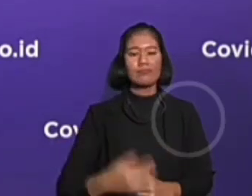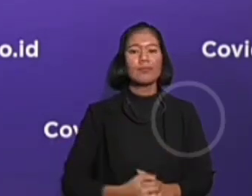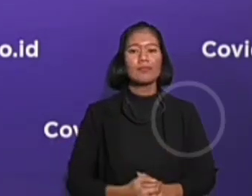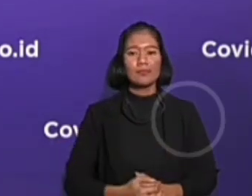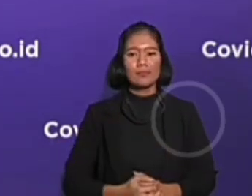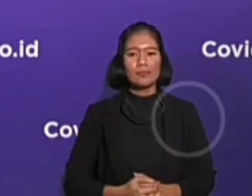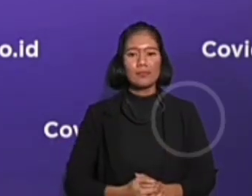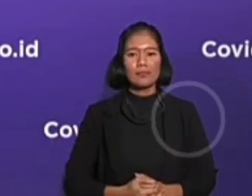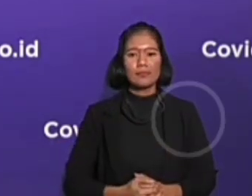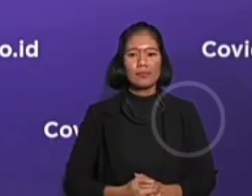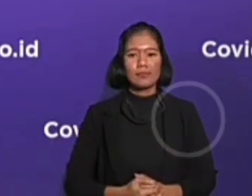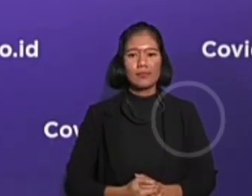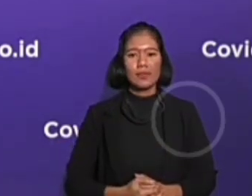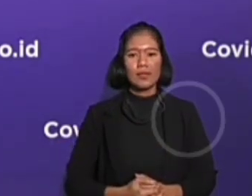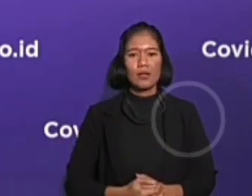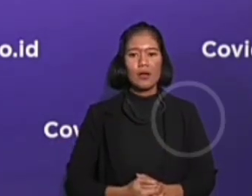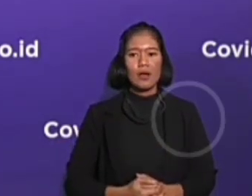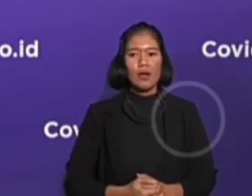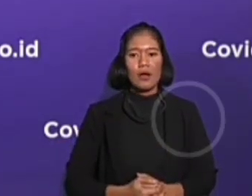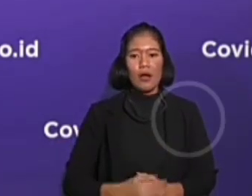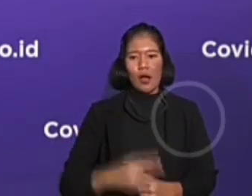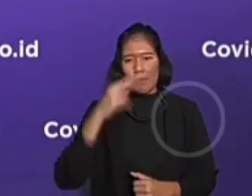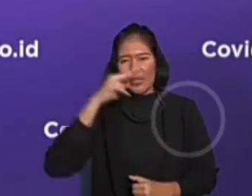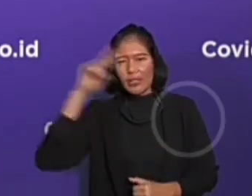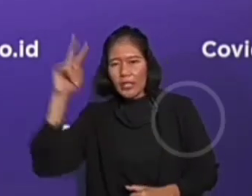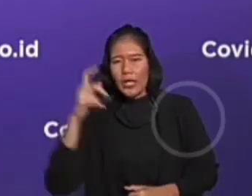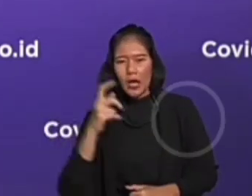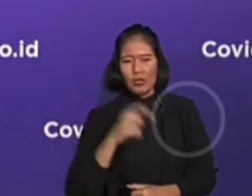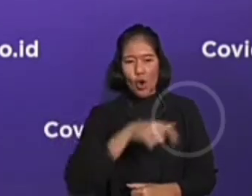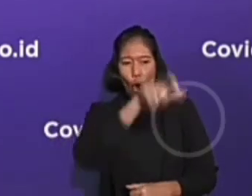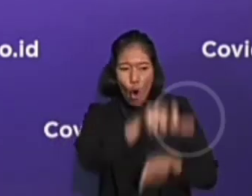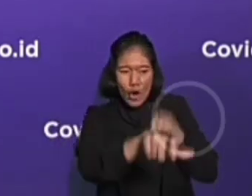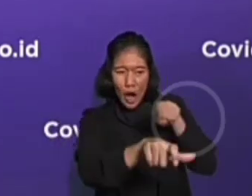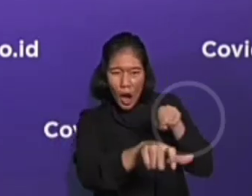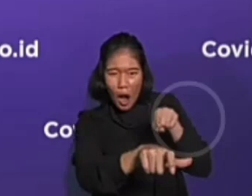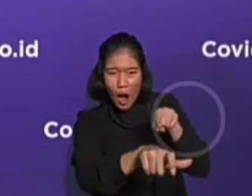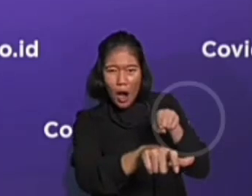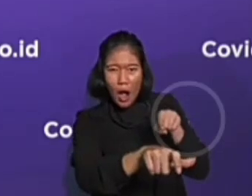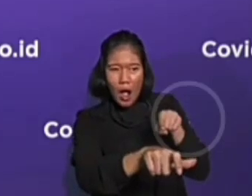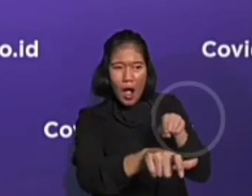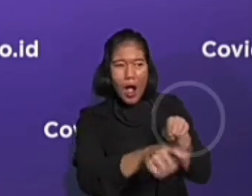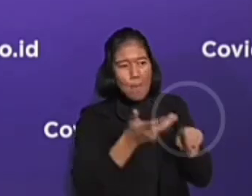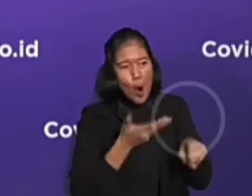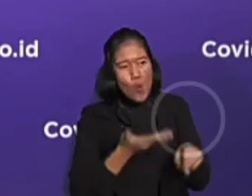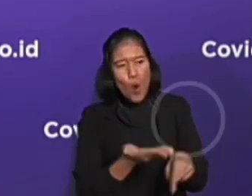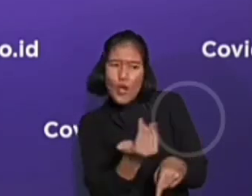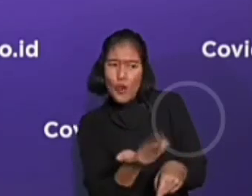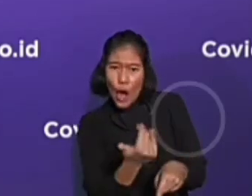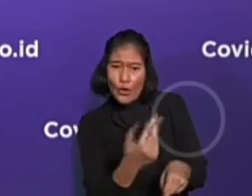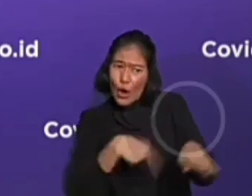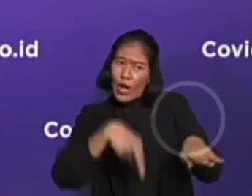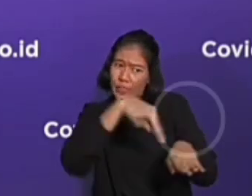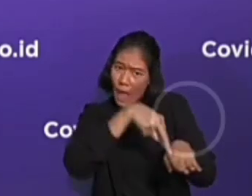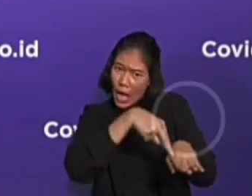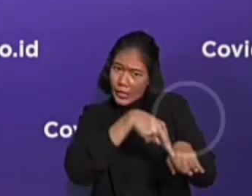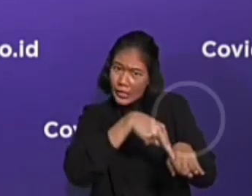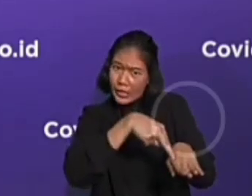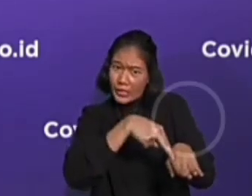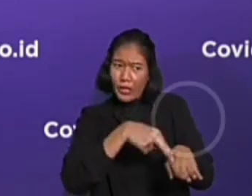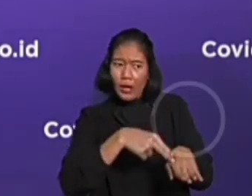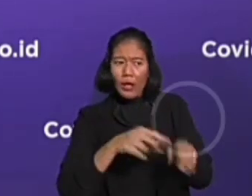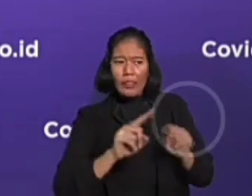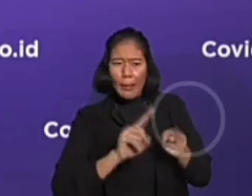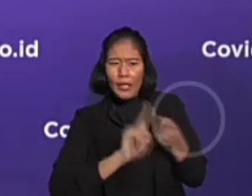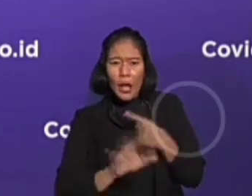agar tidak percaya pada siapapun yang menawarkan jasa transportasi kecuali datang langsung di